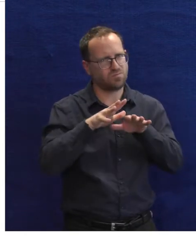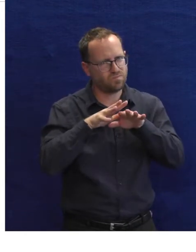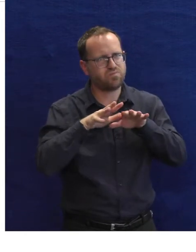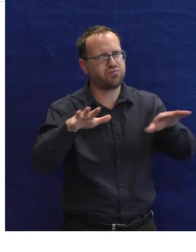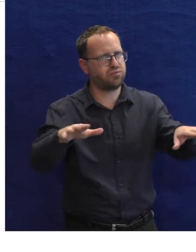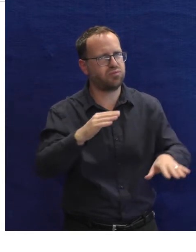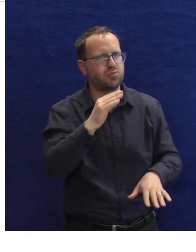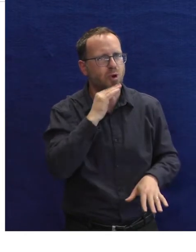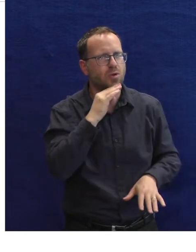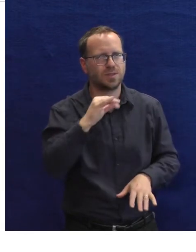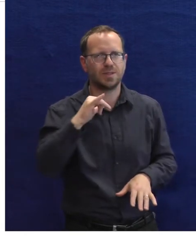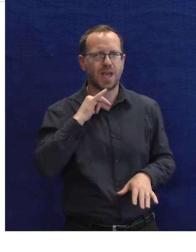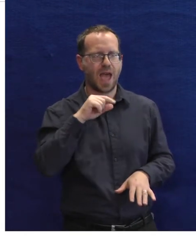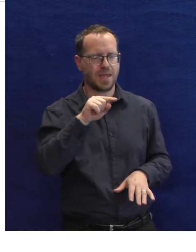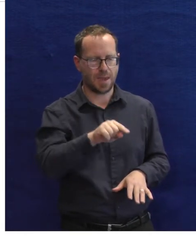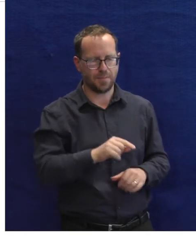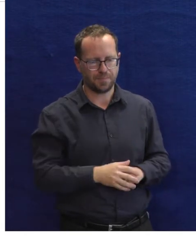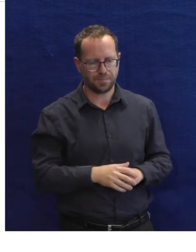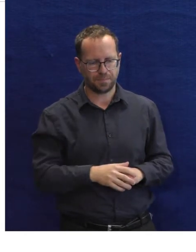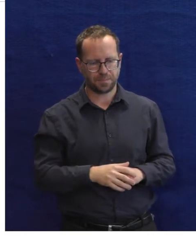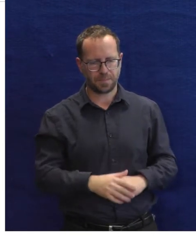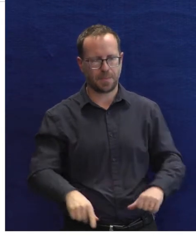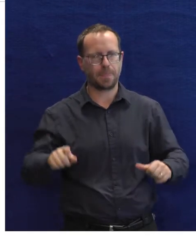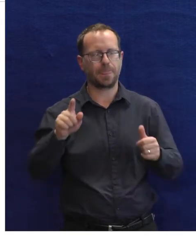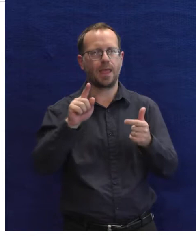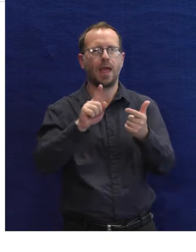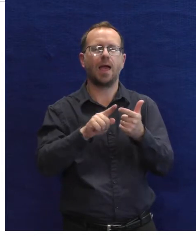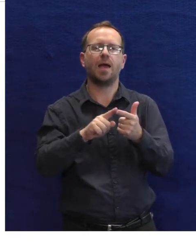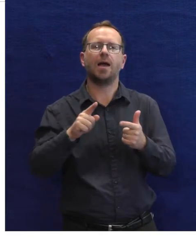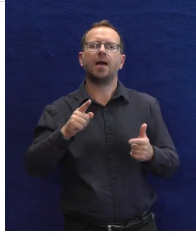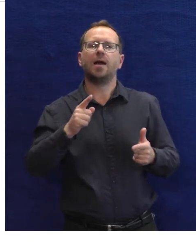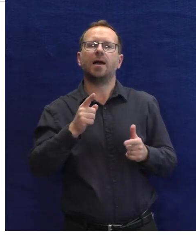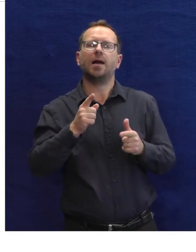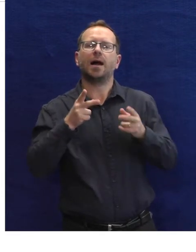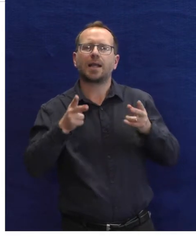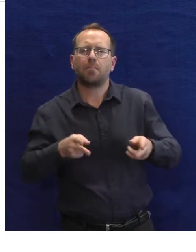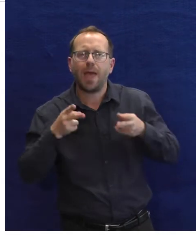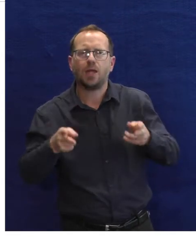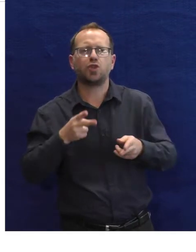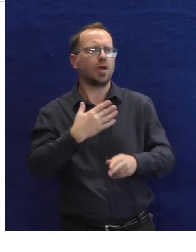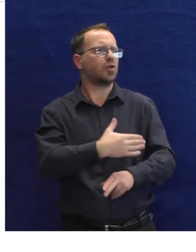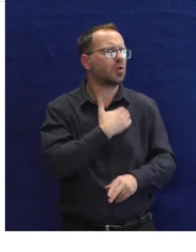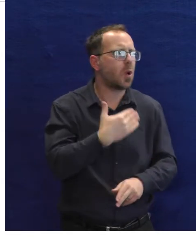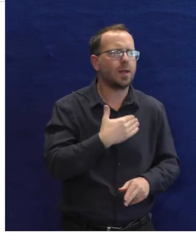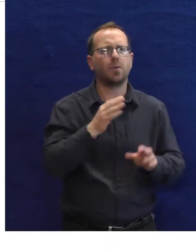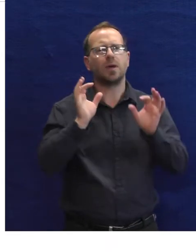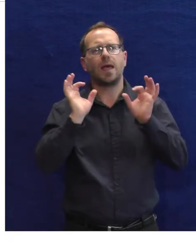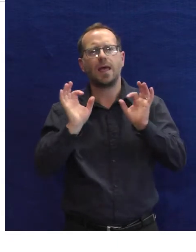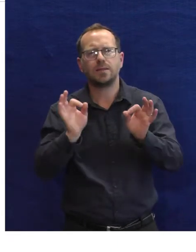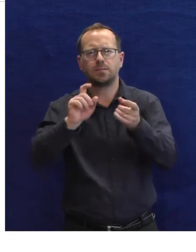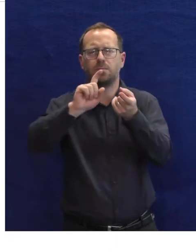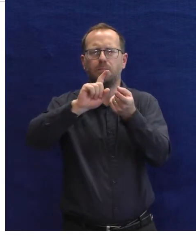těch výpůjčitelů u nás. A pak po relativně dlouhé diskuzi s ranými péčemi a s